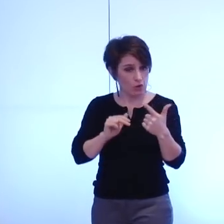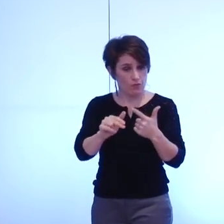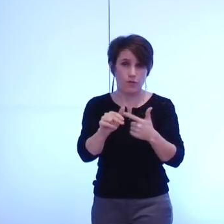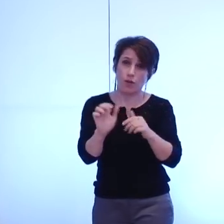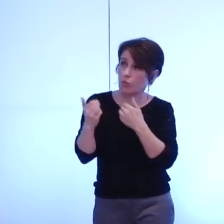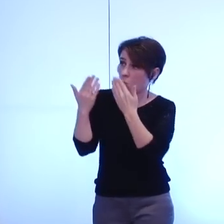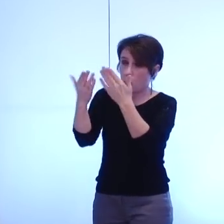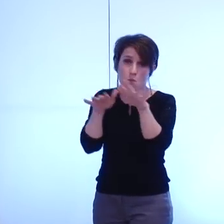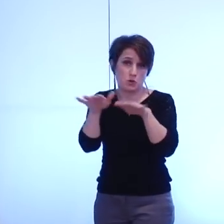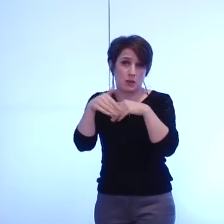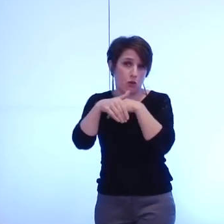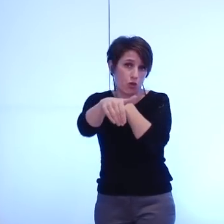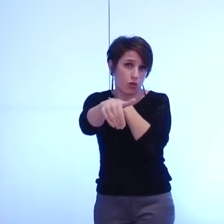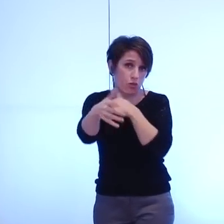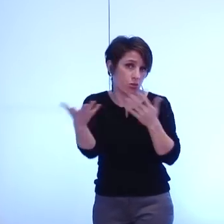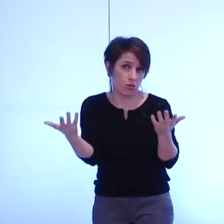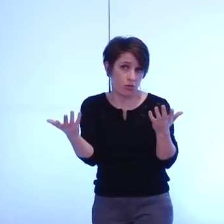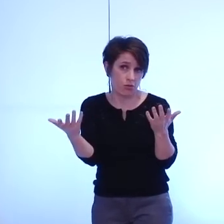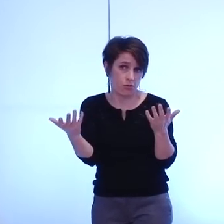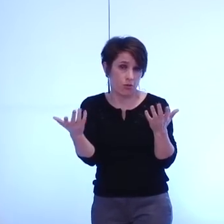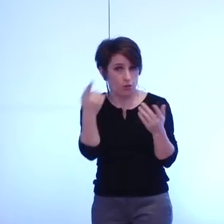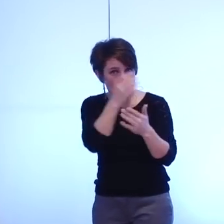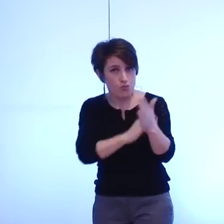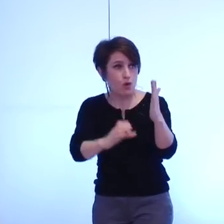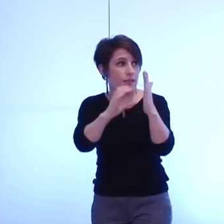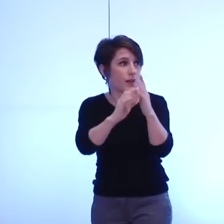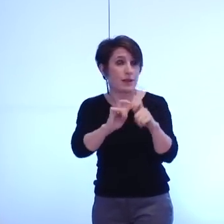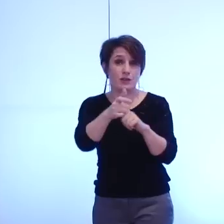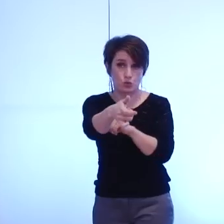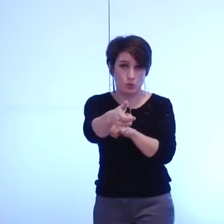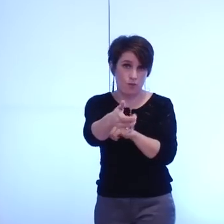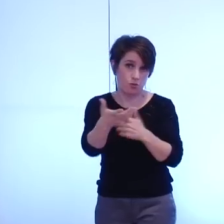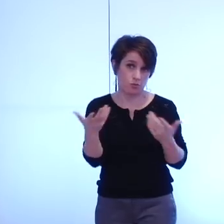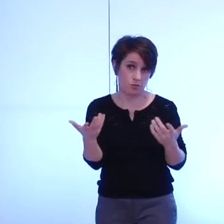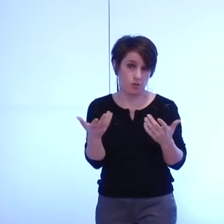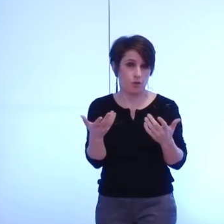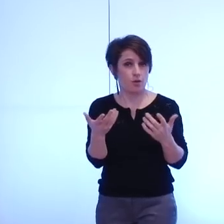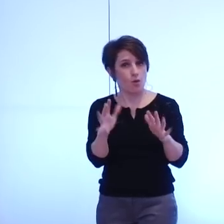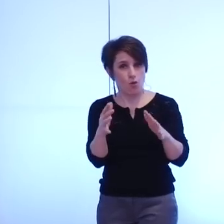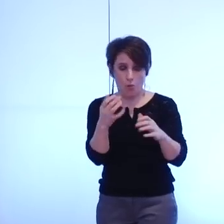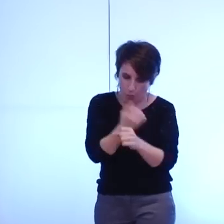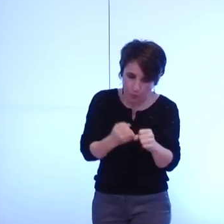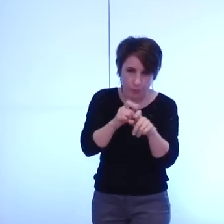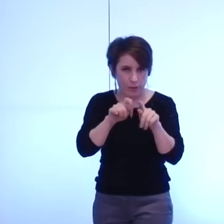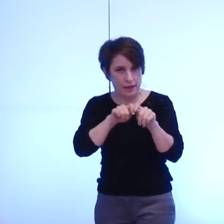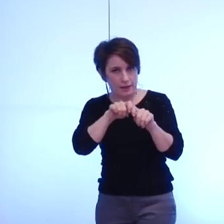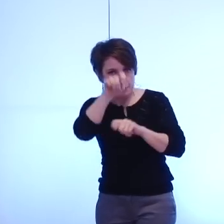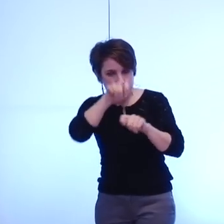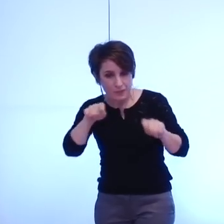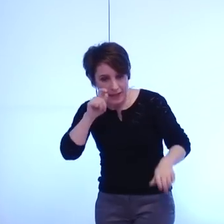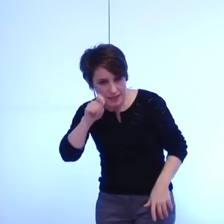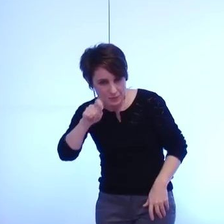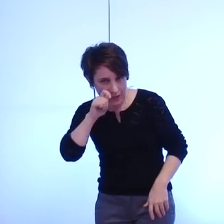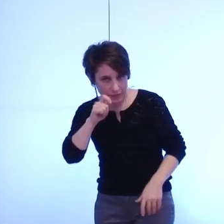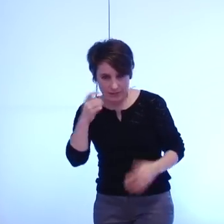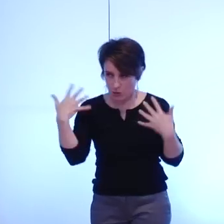méthode dans la délibération suivante en mettant en place une expertise conjointe de la ville de Grenoble et